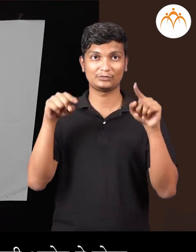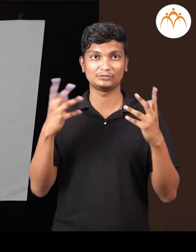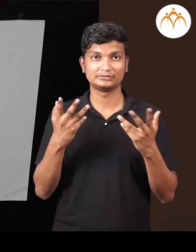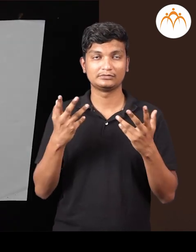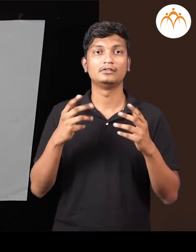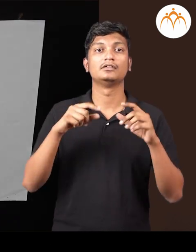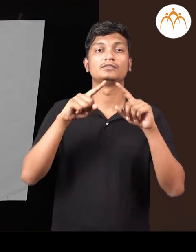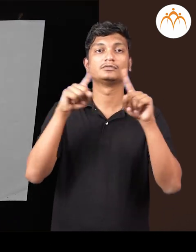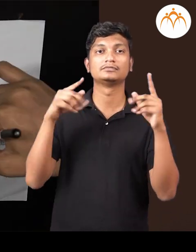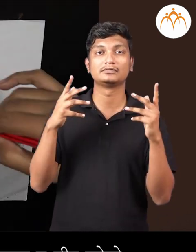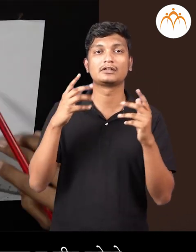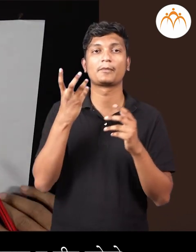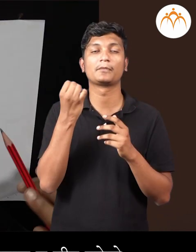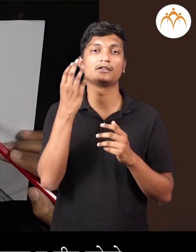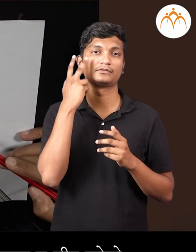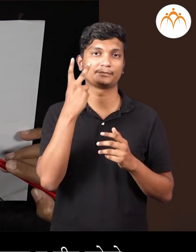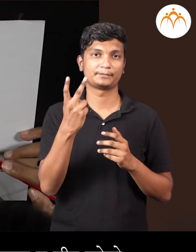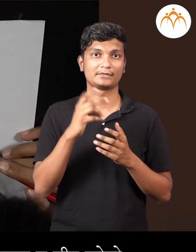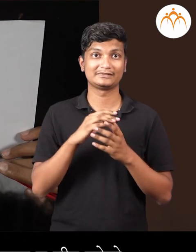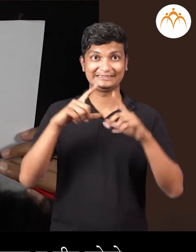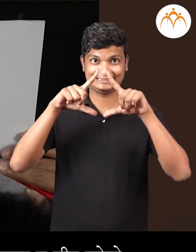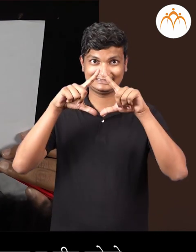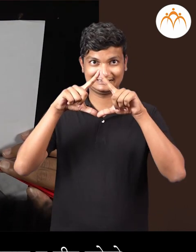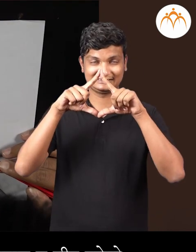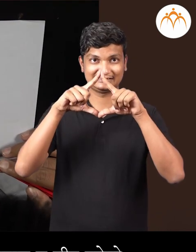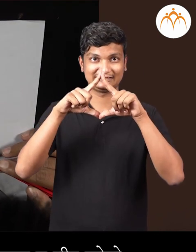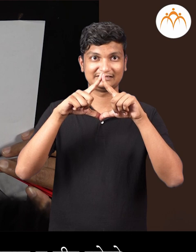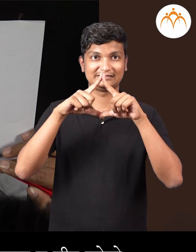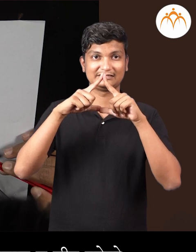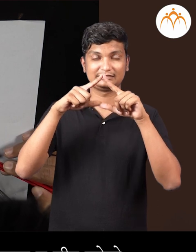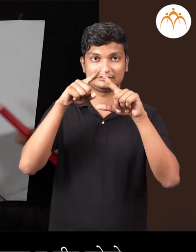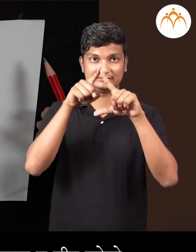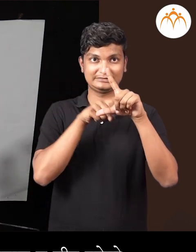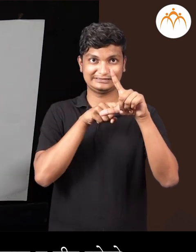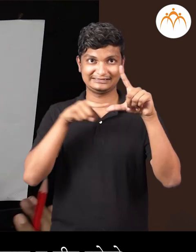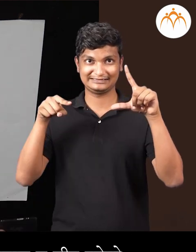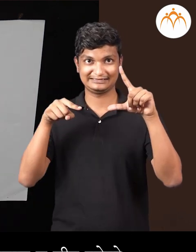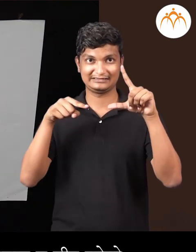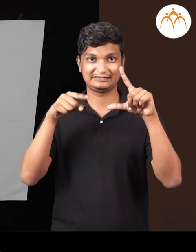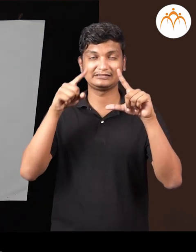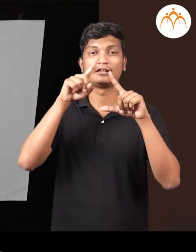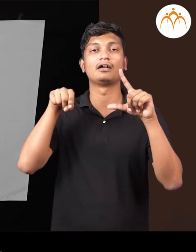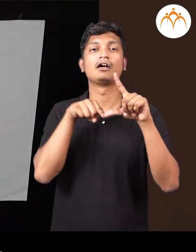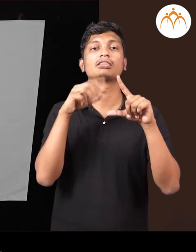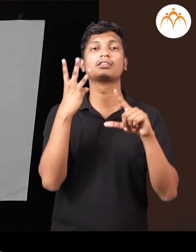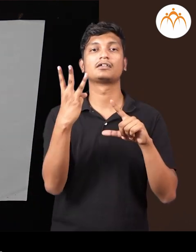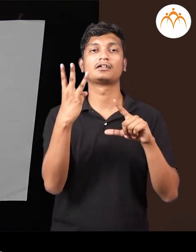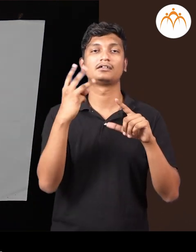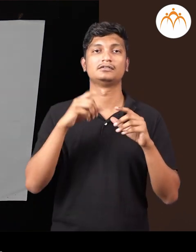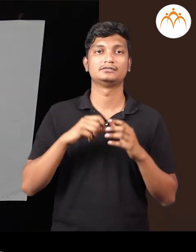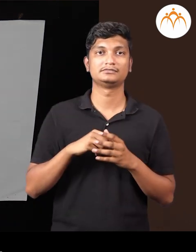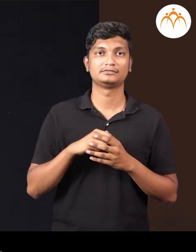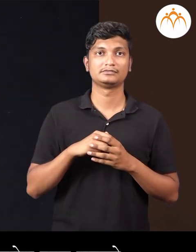त्रिकोण, त्रिकोण आला 3 बाजु कि वह कड़ा आसतात, वत 3 कोपरे, 1, 2,